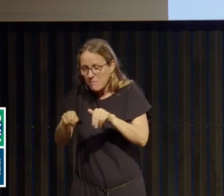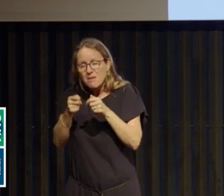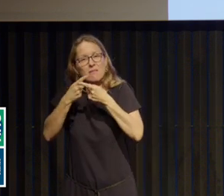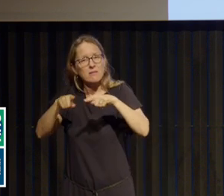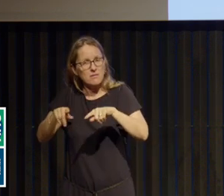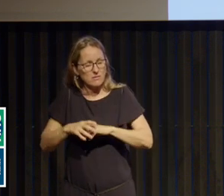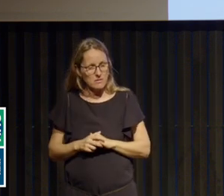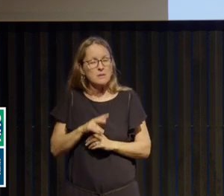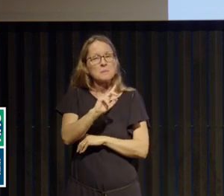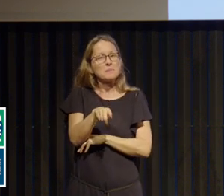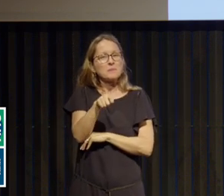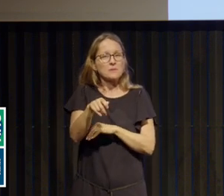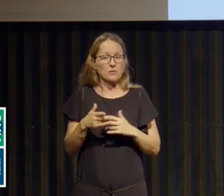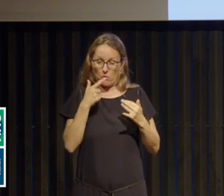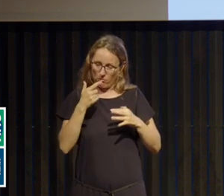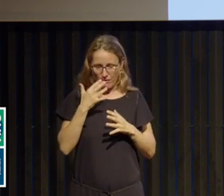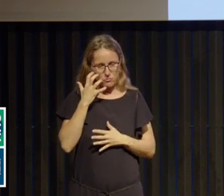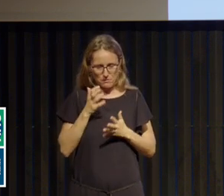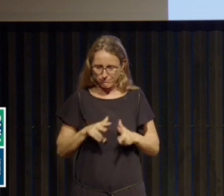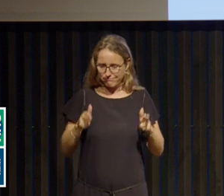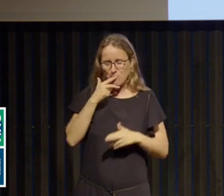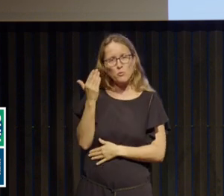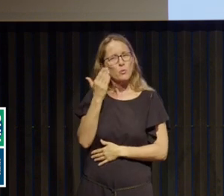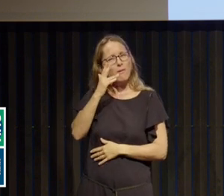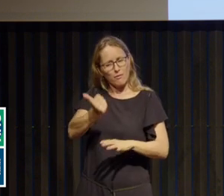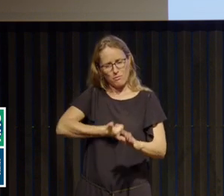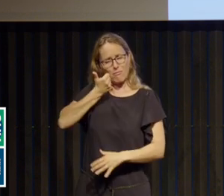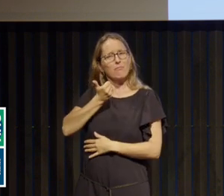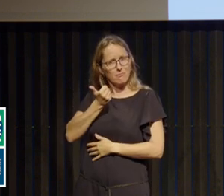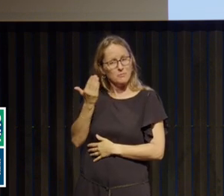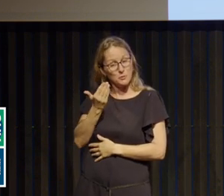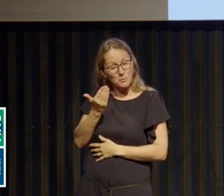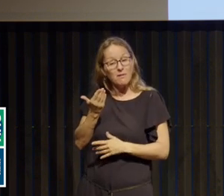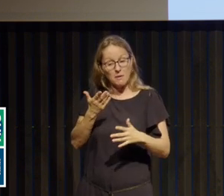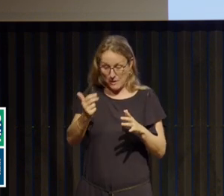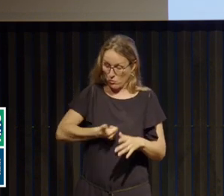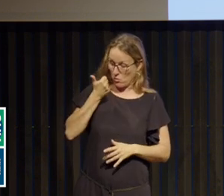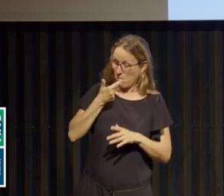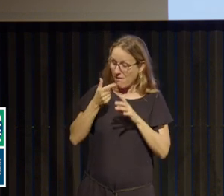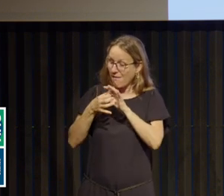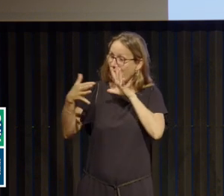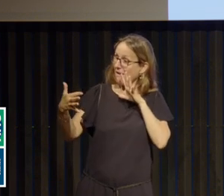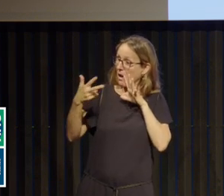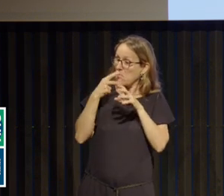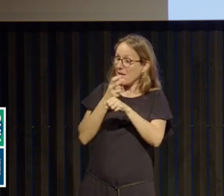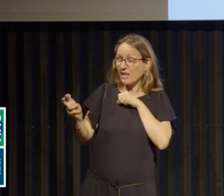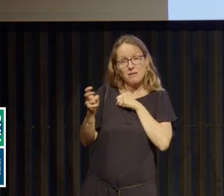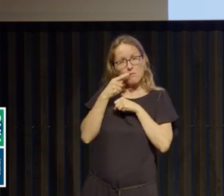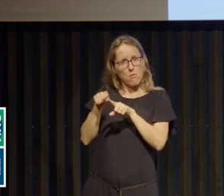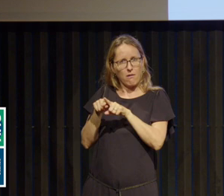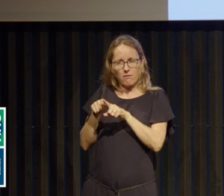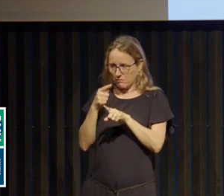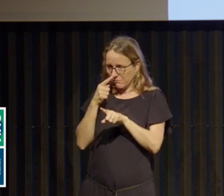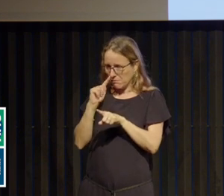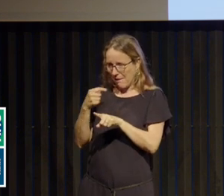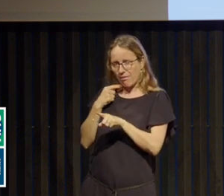Bien sûr, à l'adolescence, il y un désir d'autonomie, mais le désir d'autonomie va aussi avec le risque de la perte. Et là, on va